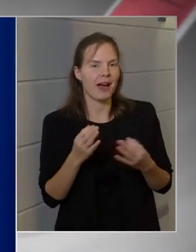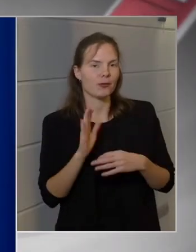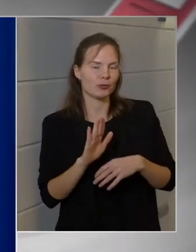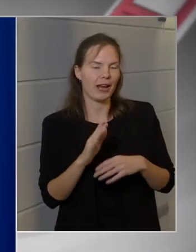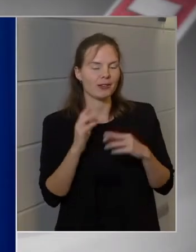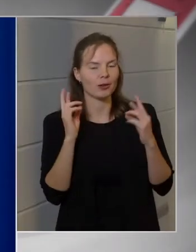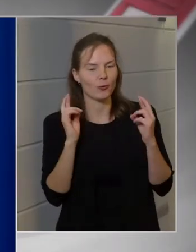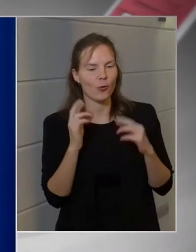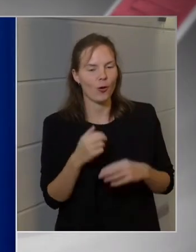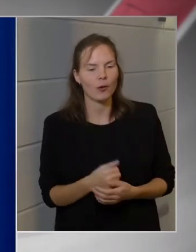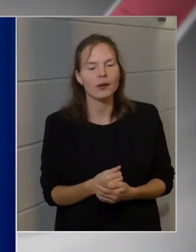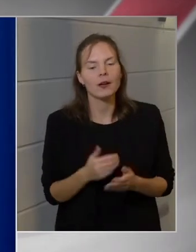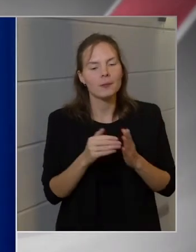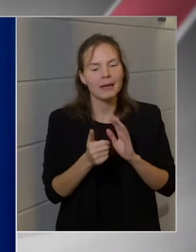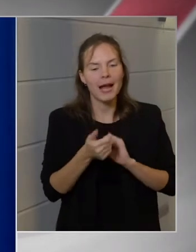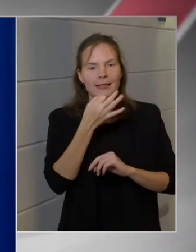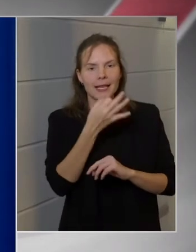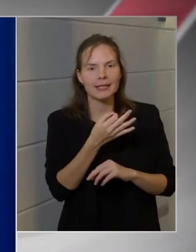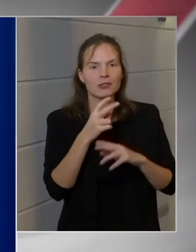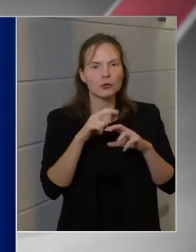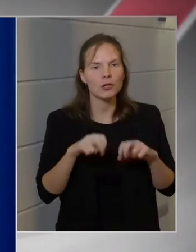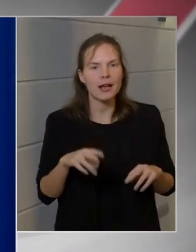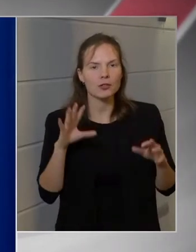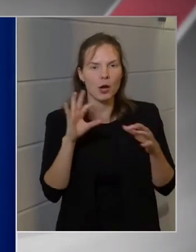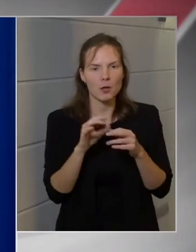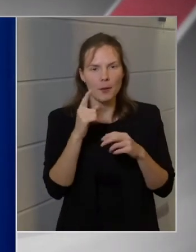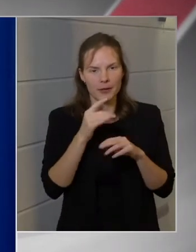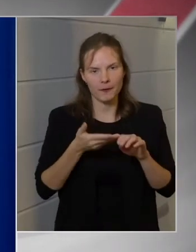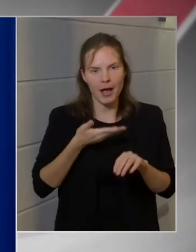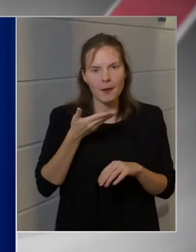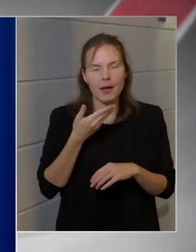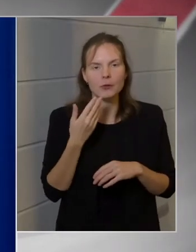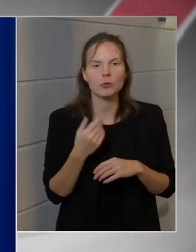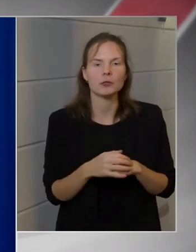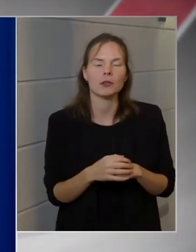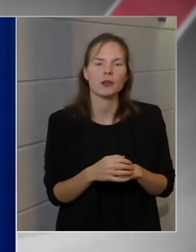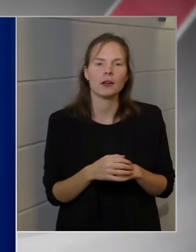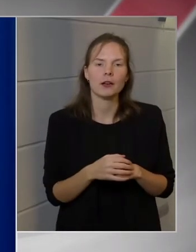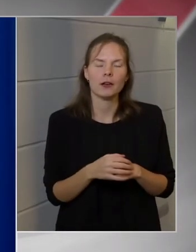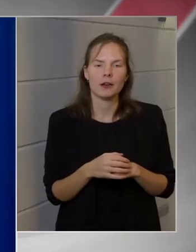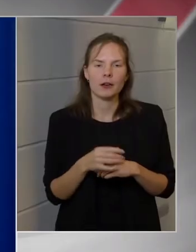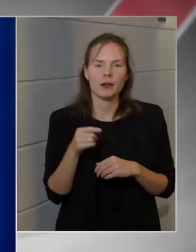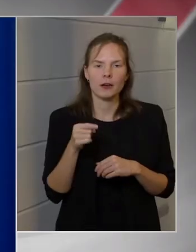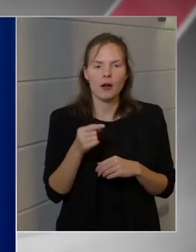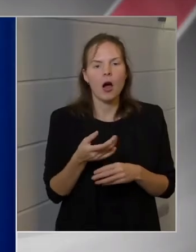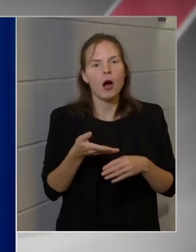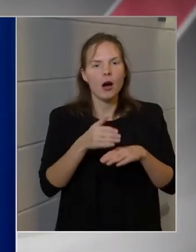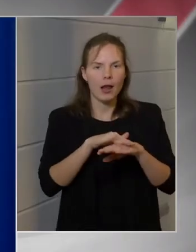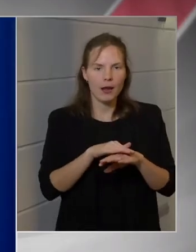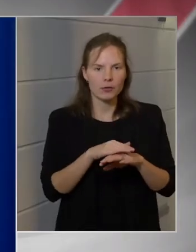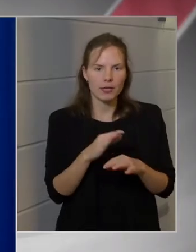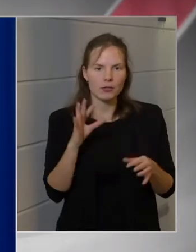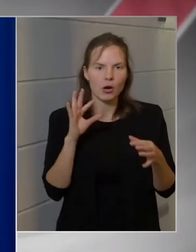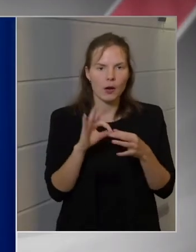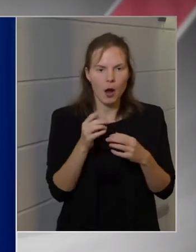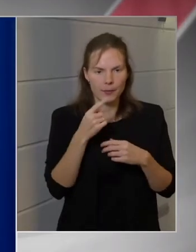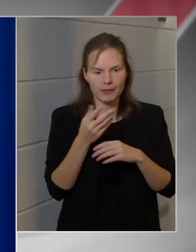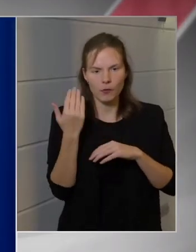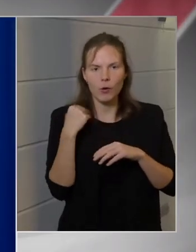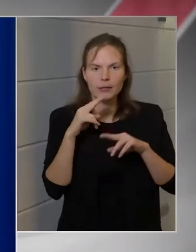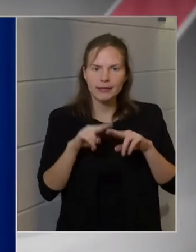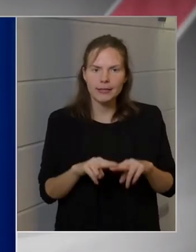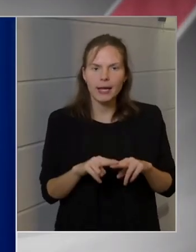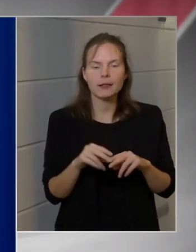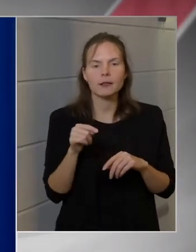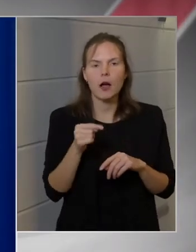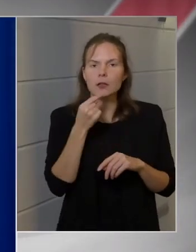Még egy kérdés azzal a kutatással kapcsolatban, ami már felmerült, ugye ez a nyáron ígért kutatás, a halálozással kapcsolatban. Ön most azt mondta,